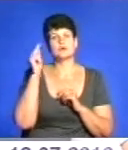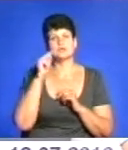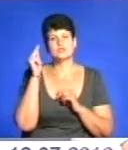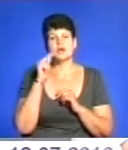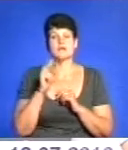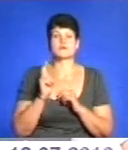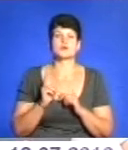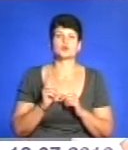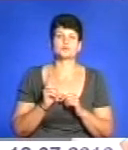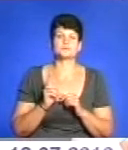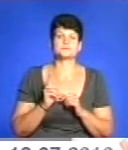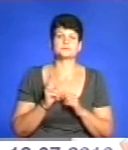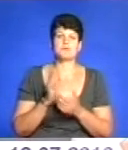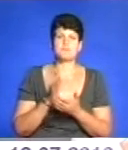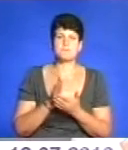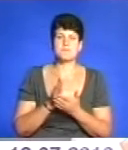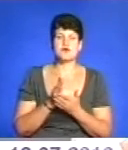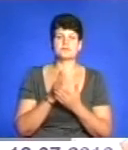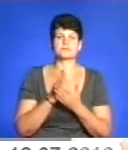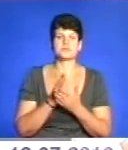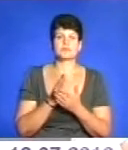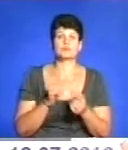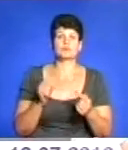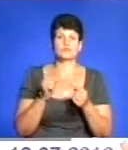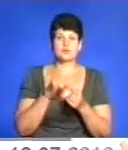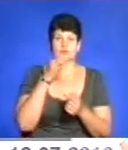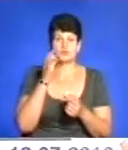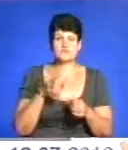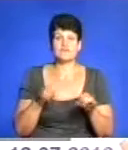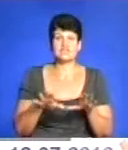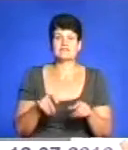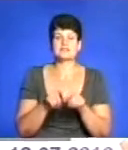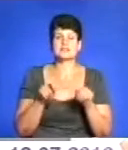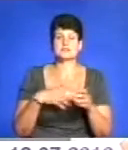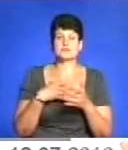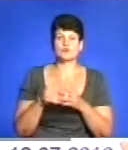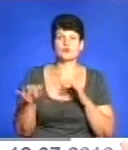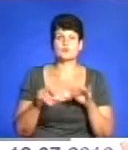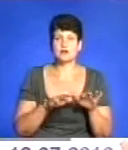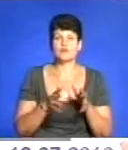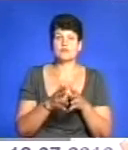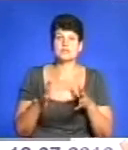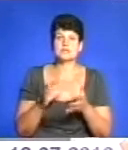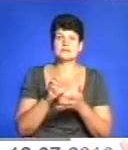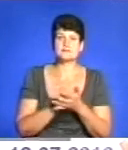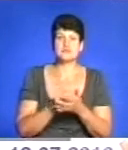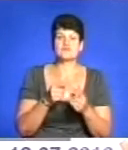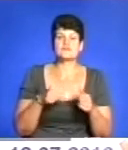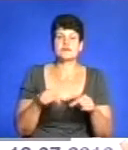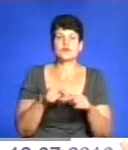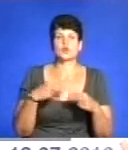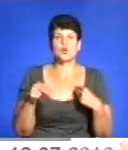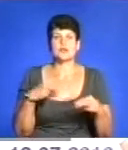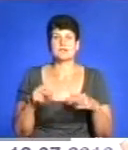хто мав відповідний досвід, вирішили відкрити власну справу. Вони в більшості займалися в сфері торгівлі, надання